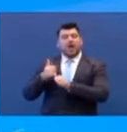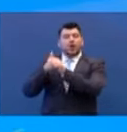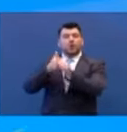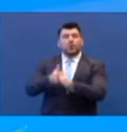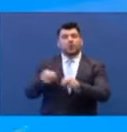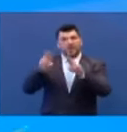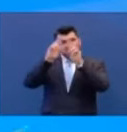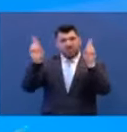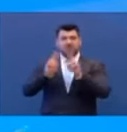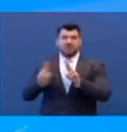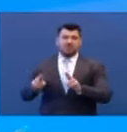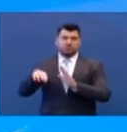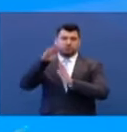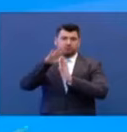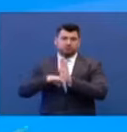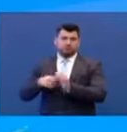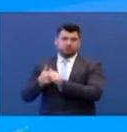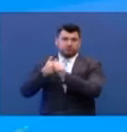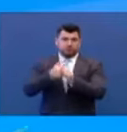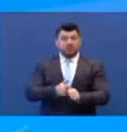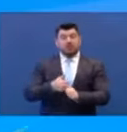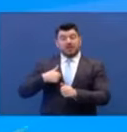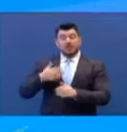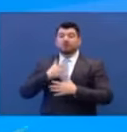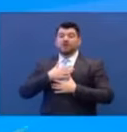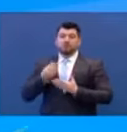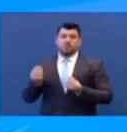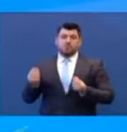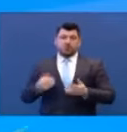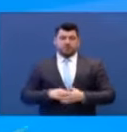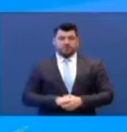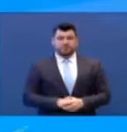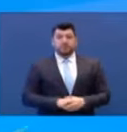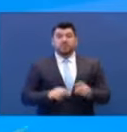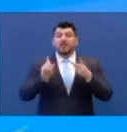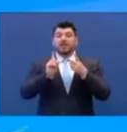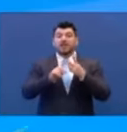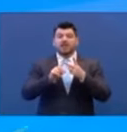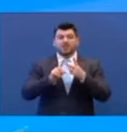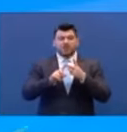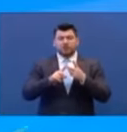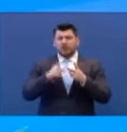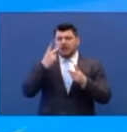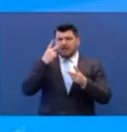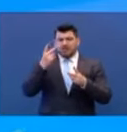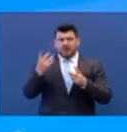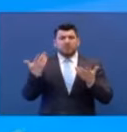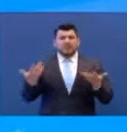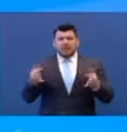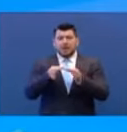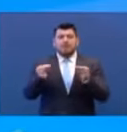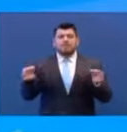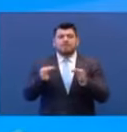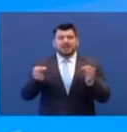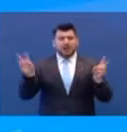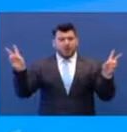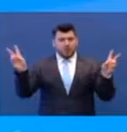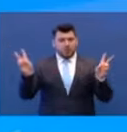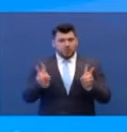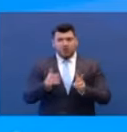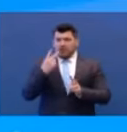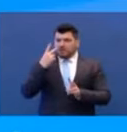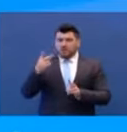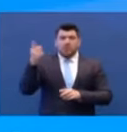πορειβόμαστε και τώρα και τους ευχαριστούμε θερμά. Δεύτερον, η συνολική αποκλιμάκος των μέτρων έχει εξελιχθεί πολύ θετικά.